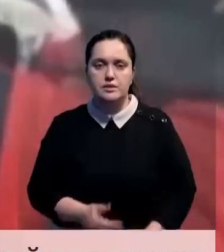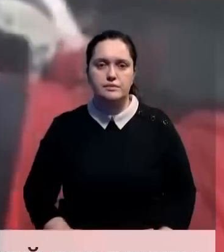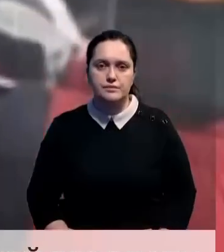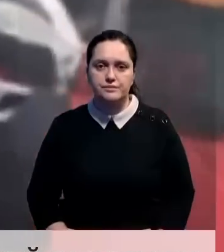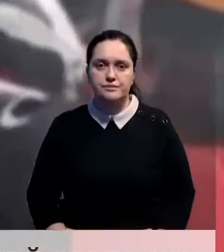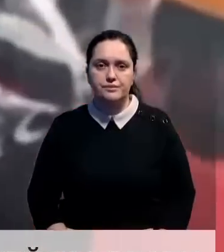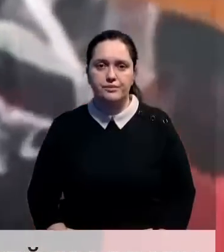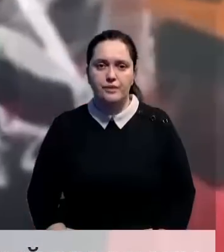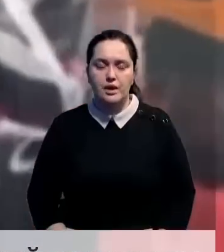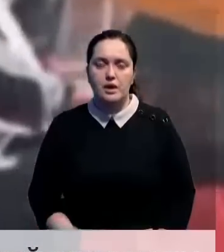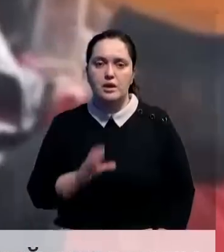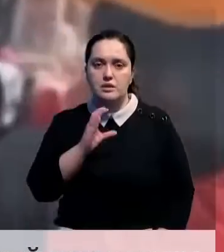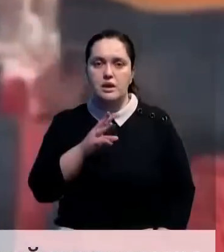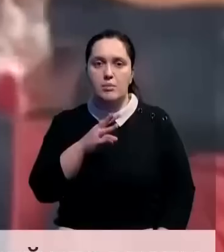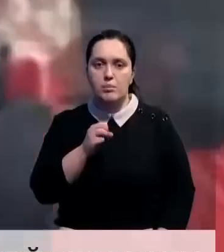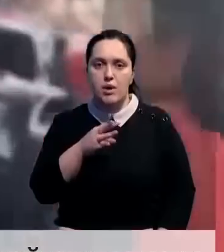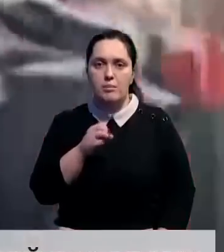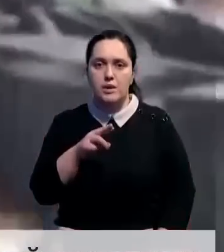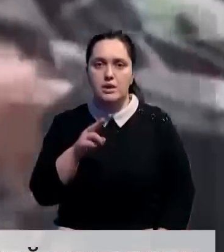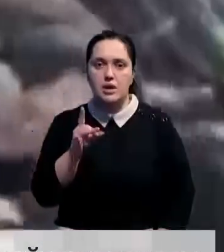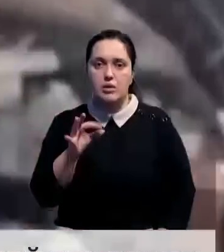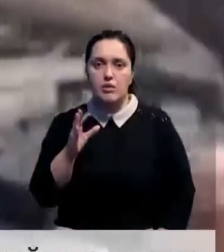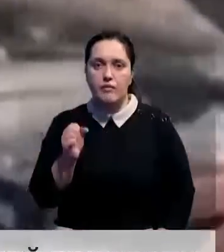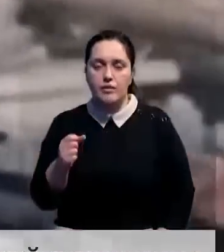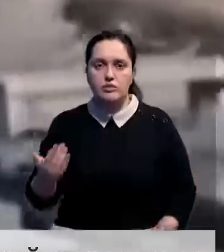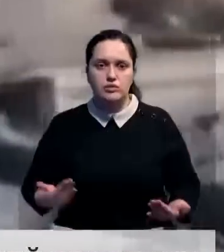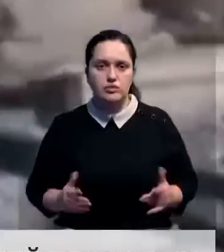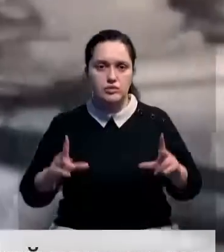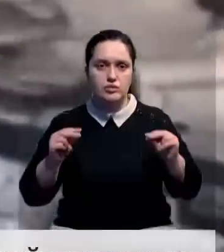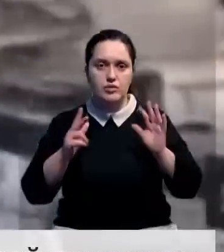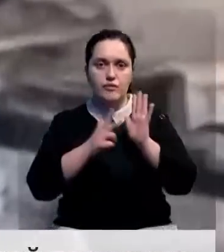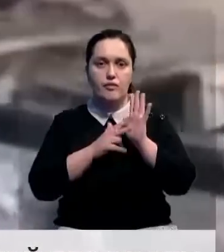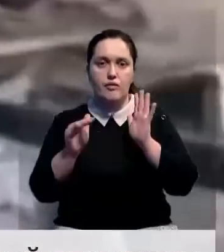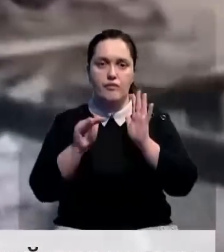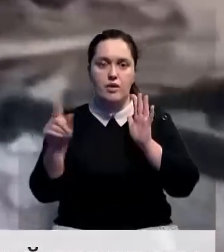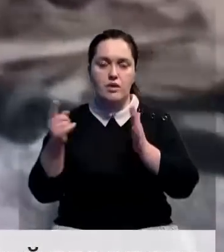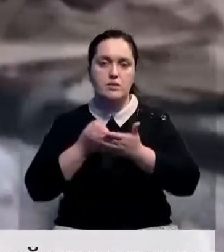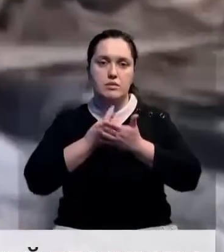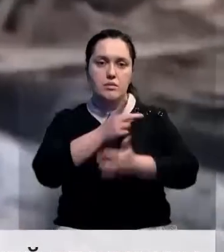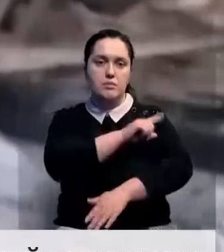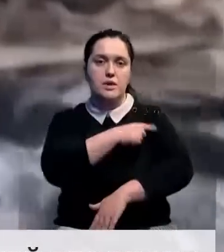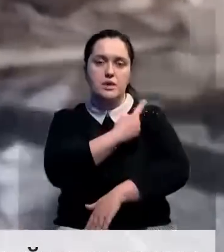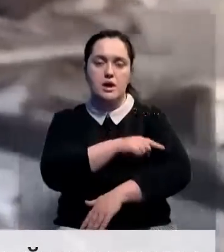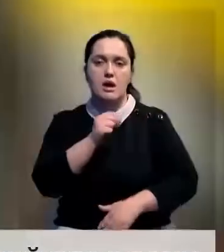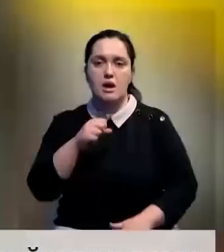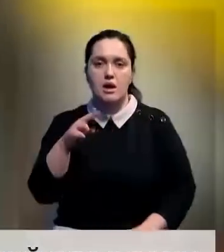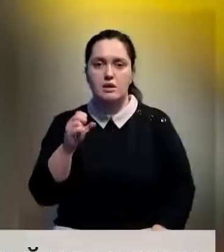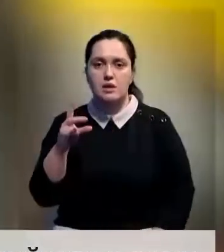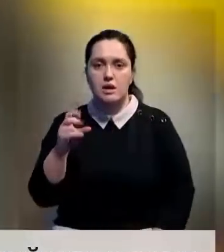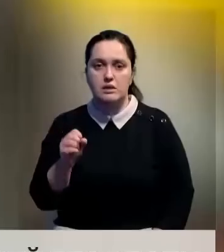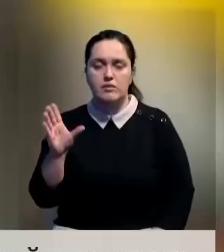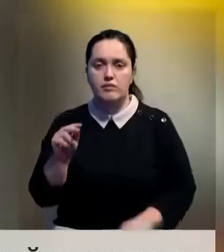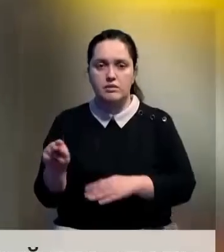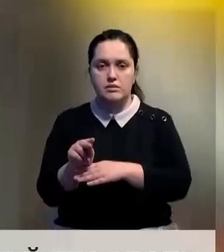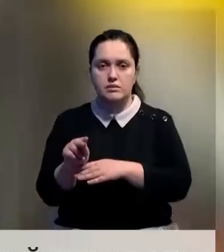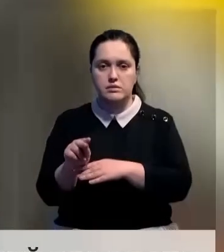О состоянии Сабины Мамадьяровы, которую нашли живой 8 февраля, известно, что она находится в больнице города Адана